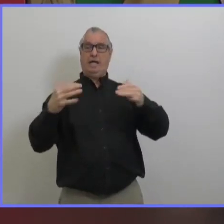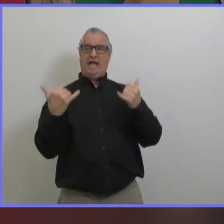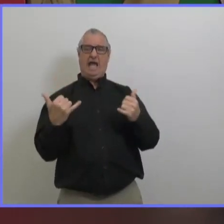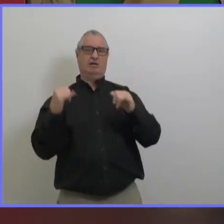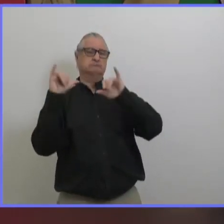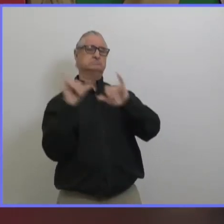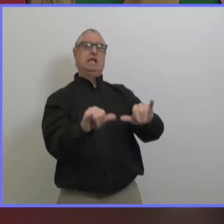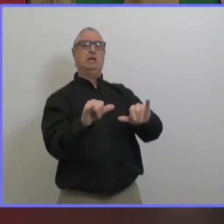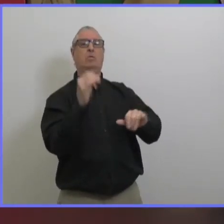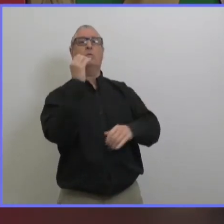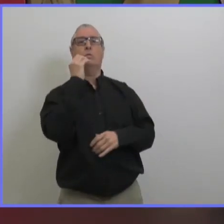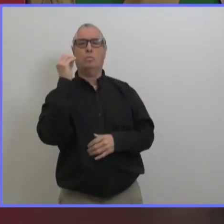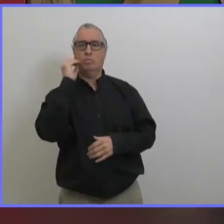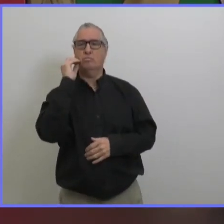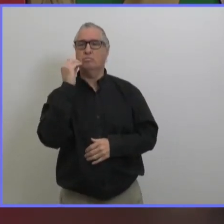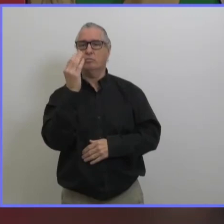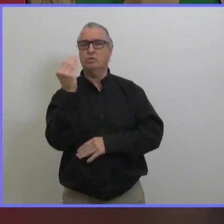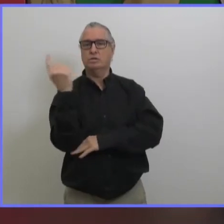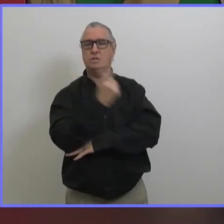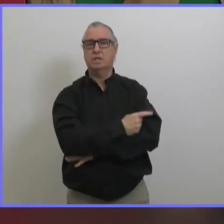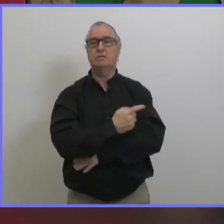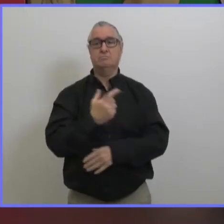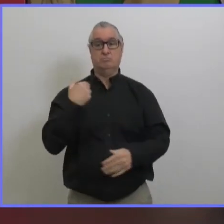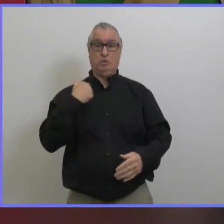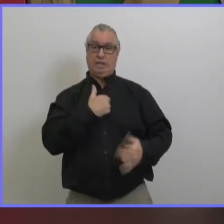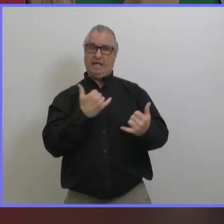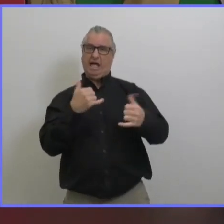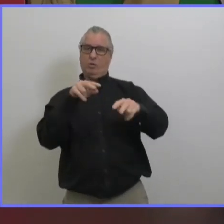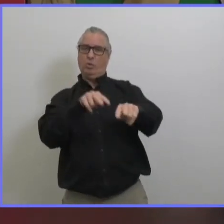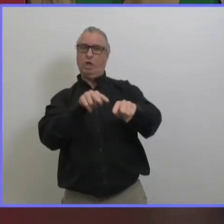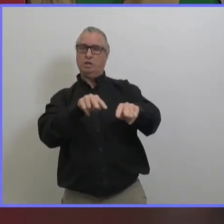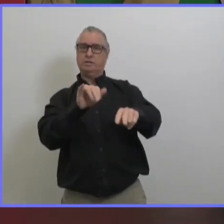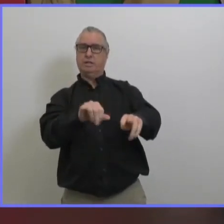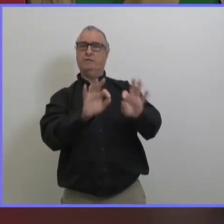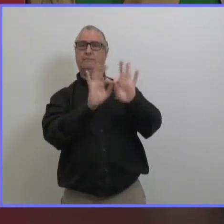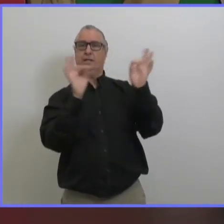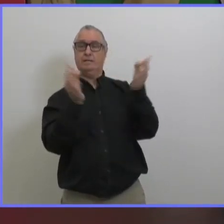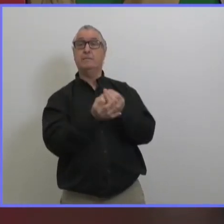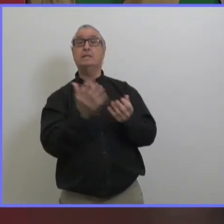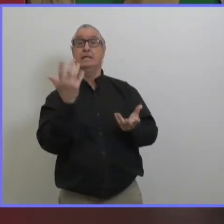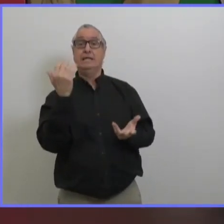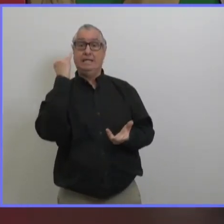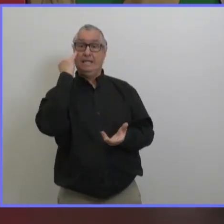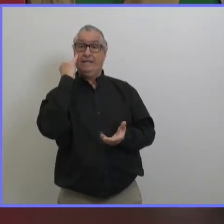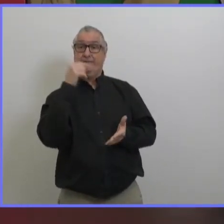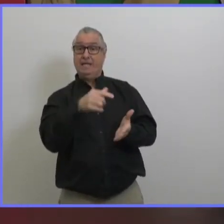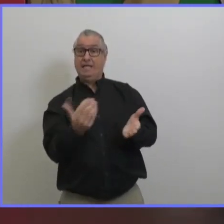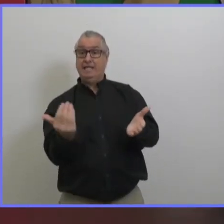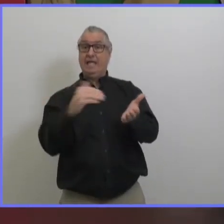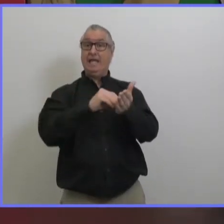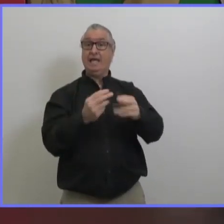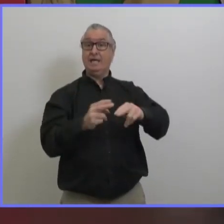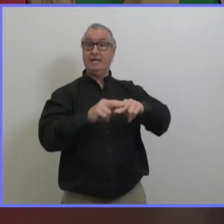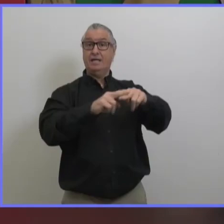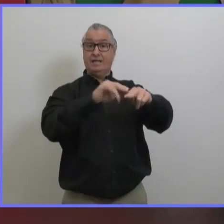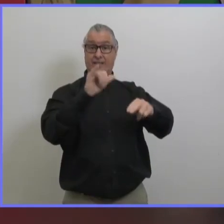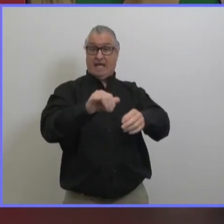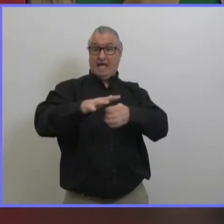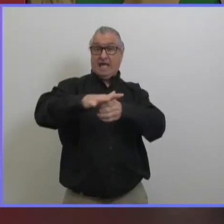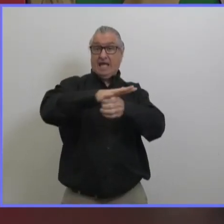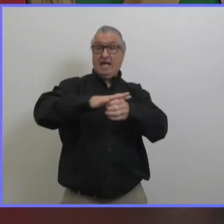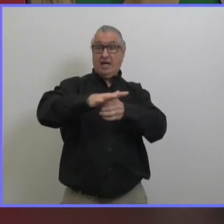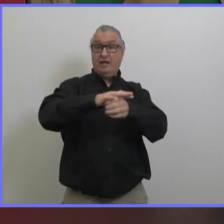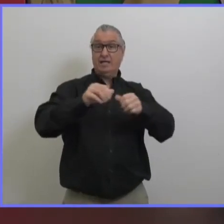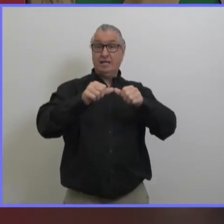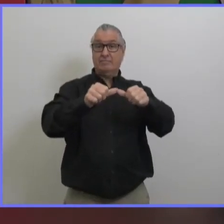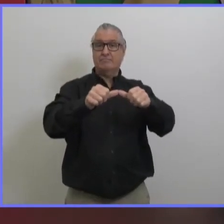division il ya le plus de cas alors qu'est ce qui se passe dans ce cas là alors effectivement il y a eu un certain nombre de cas d'après ce que j'ai